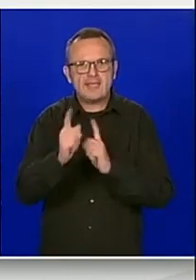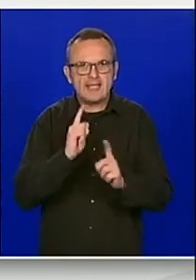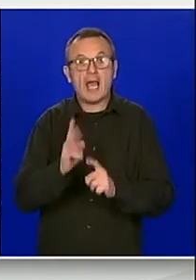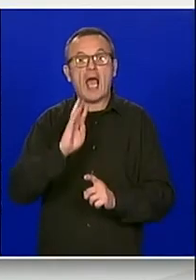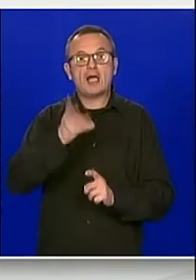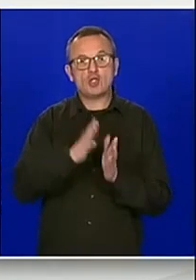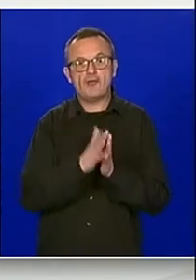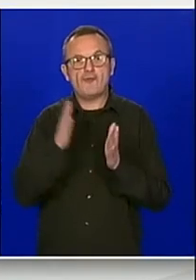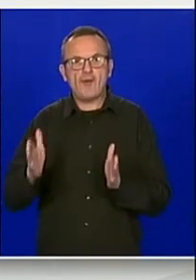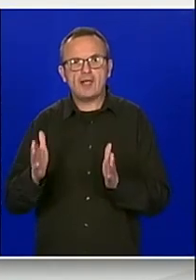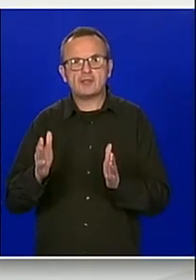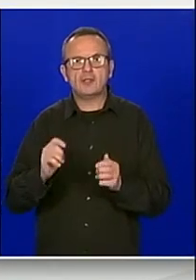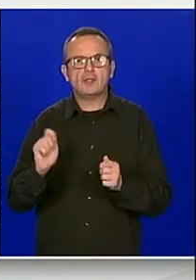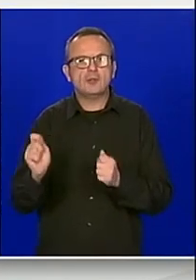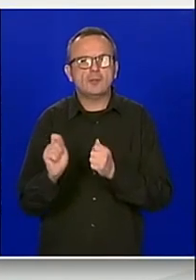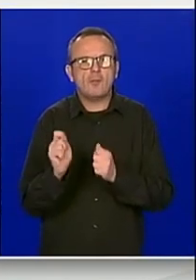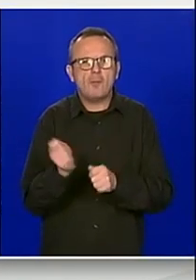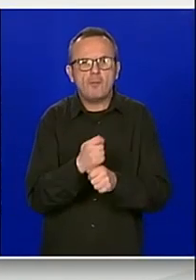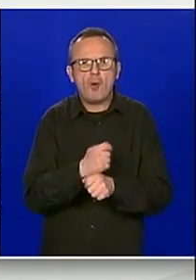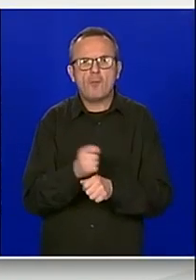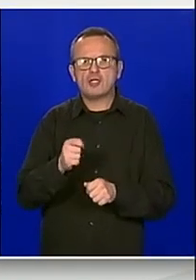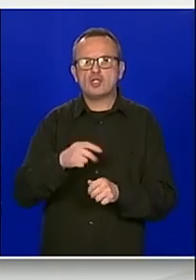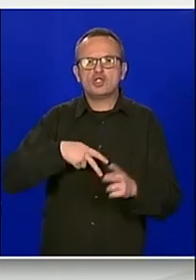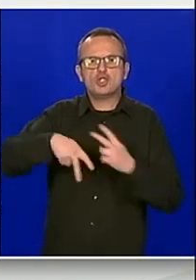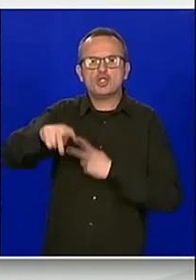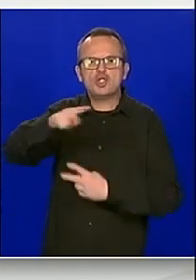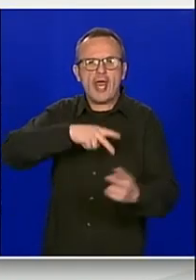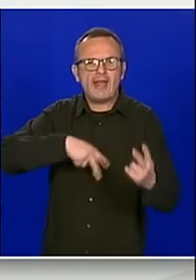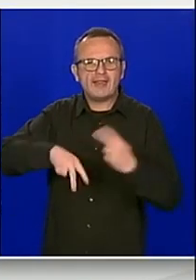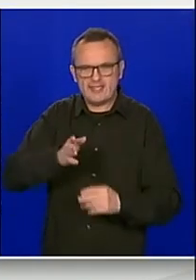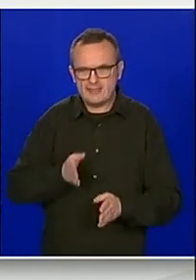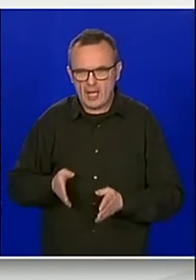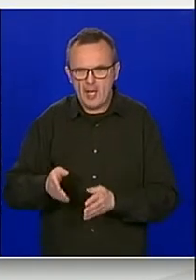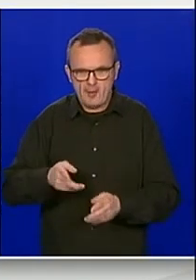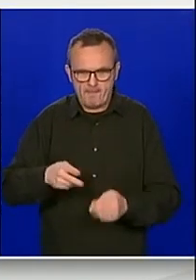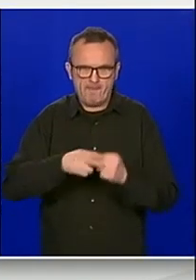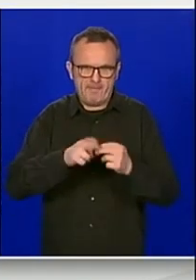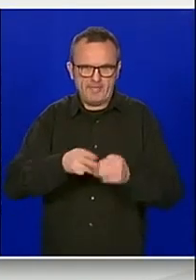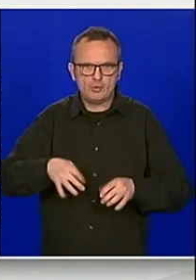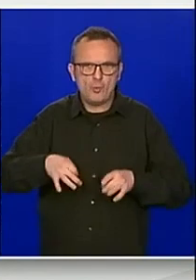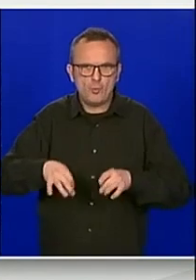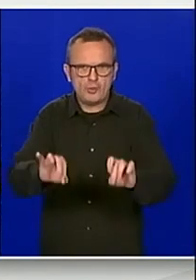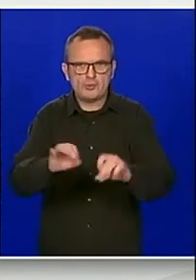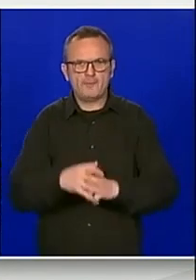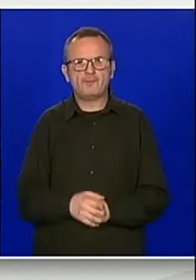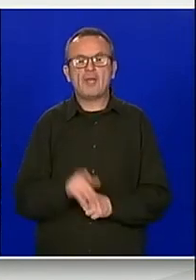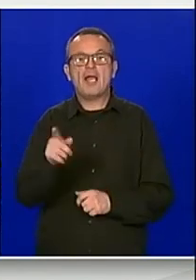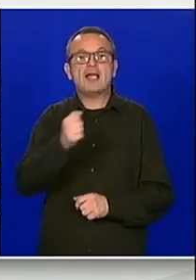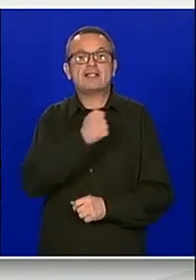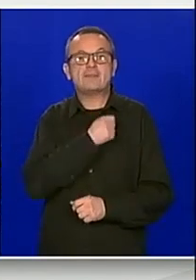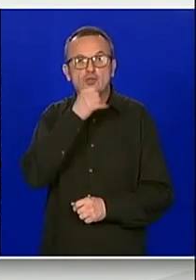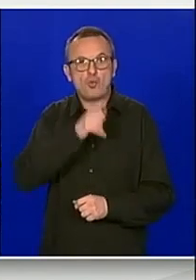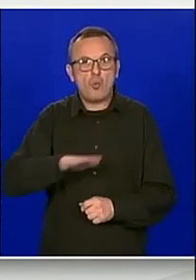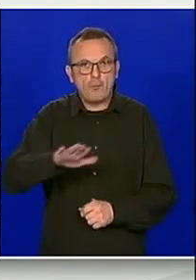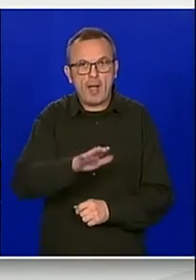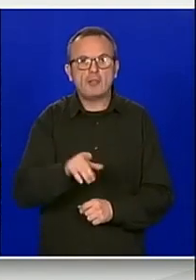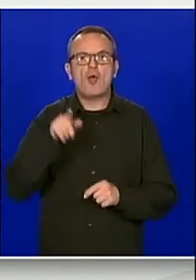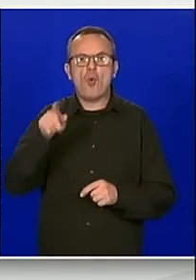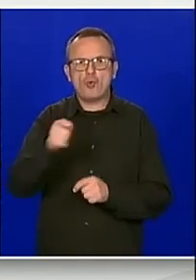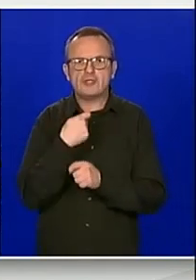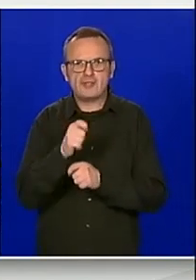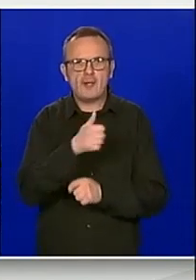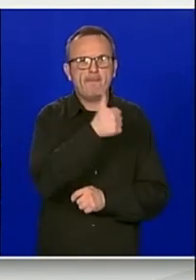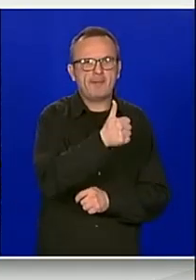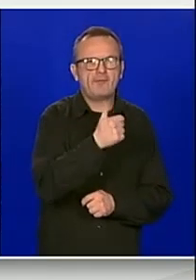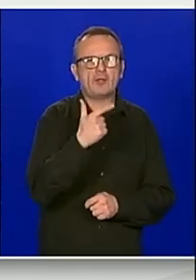rekonstrukcija gatova uz obalnu šetnicu. Lučka uprava Splitsko-Dalmatinske županije je investitor izgradnje prve, druge i četvrte